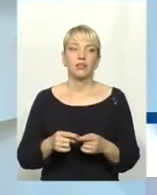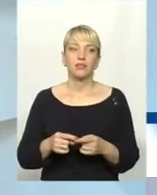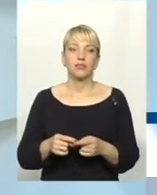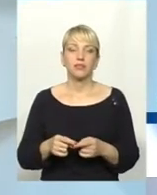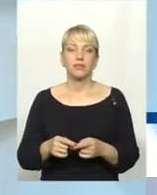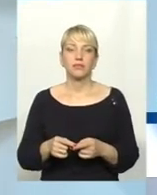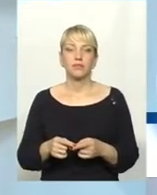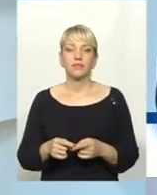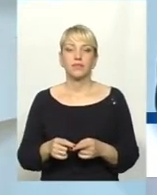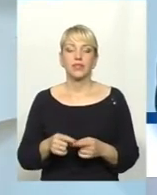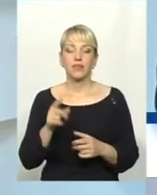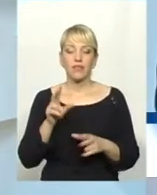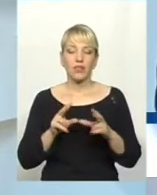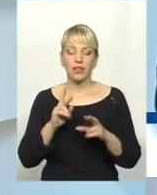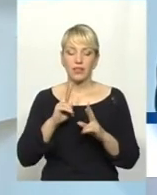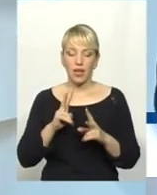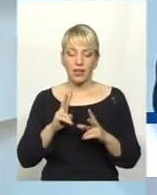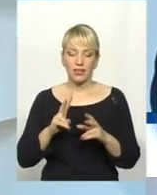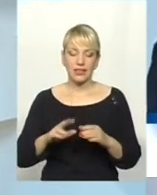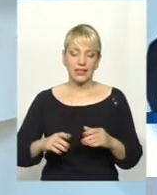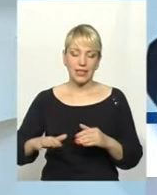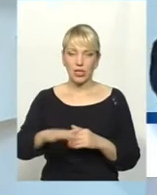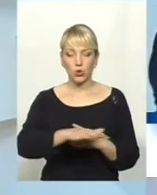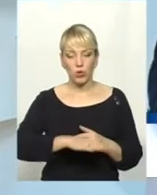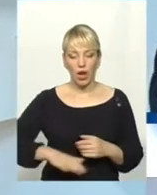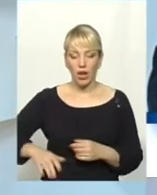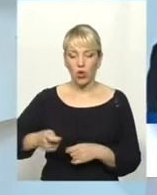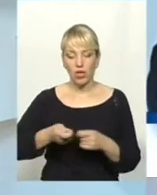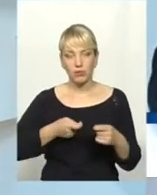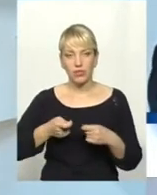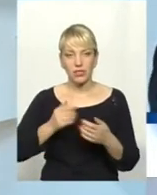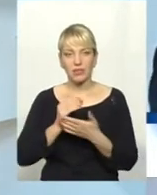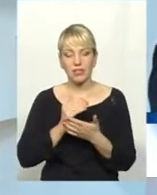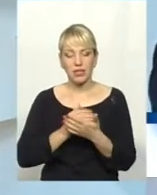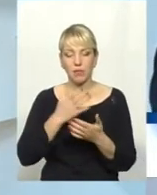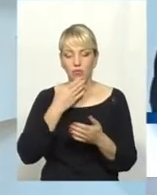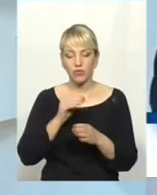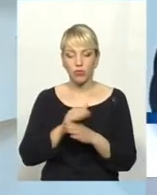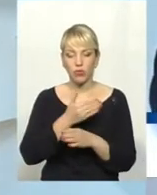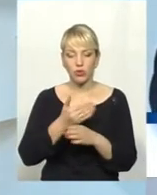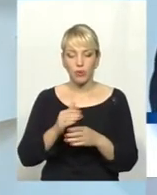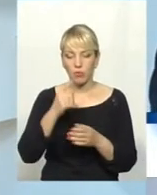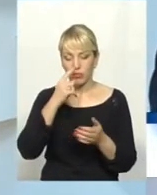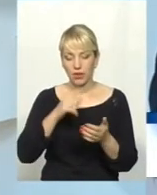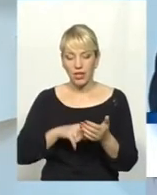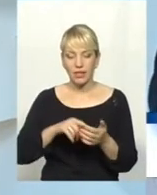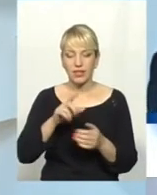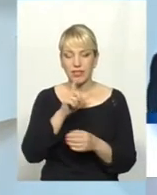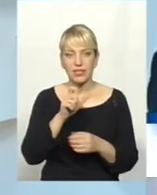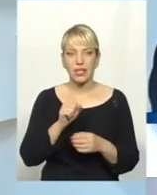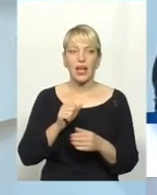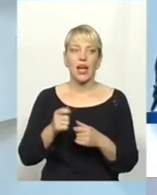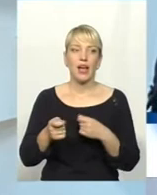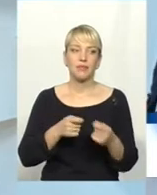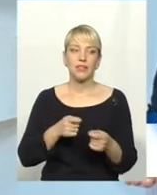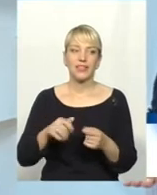як територіальна адміністративна система і по своєму розподілу співпаде з адміністративно-територіальним розподілом.